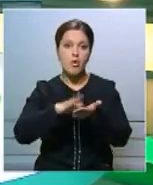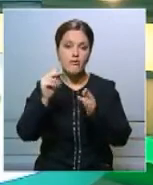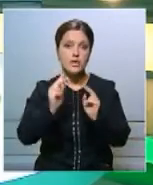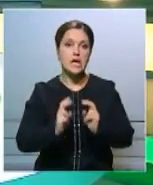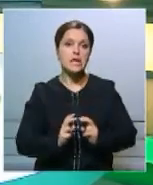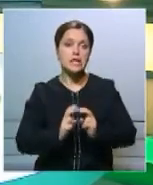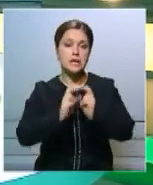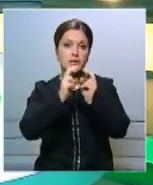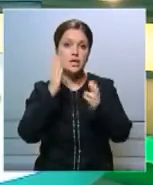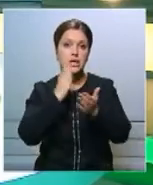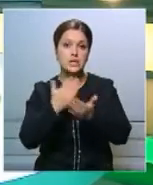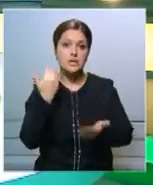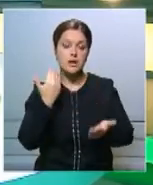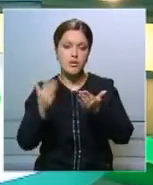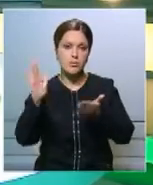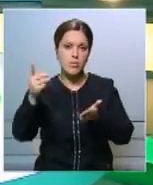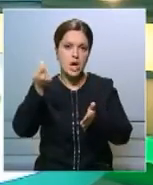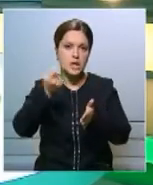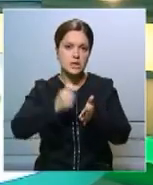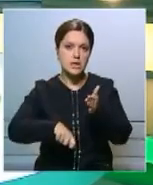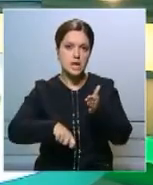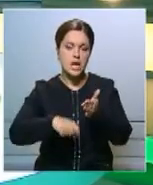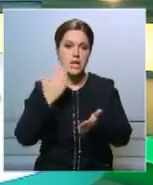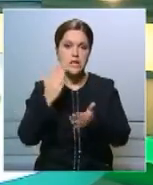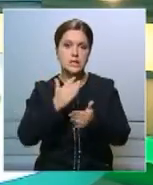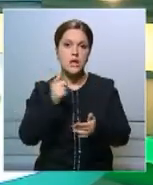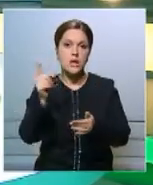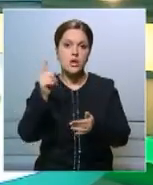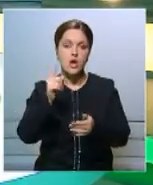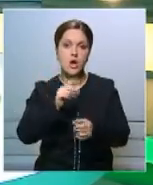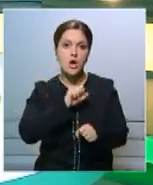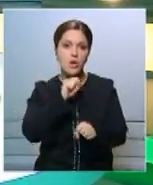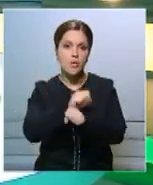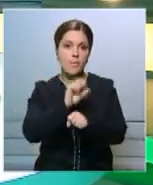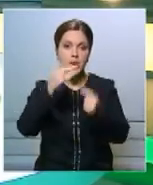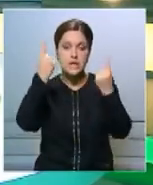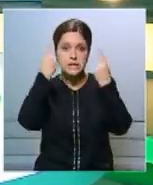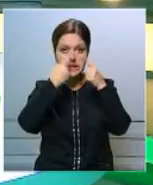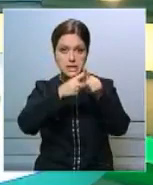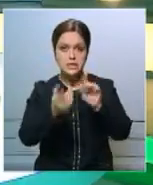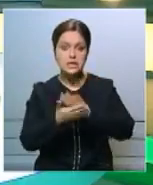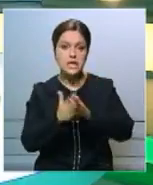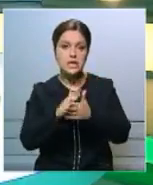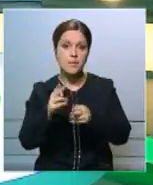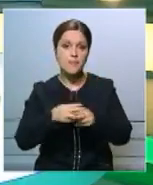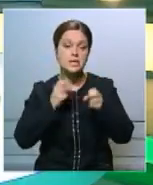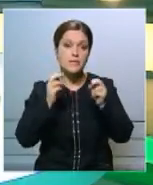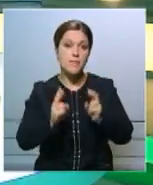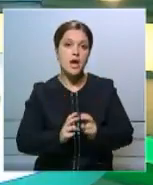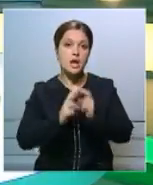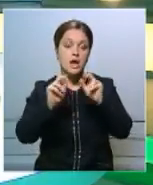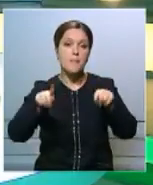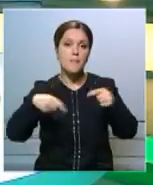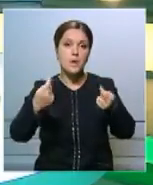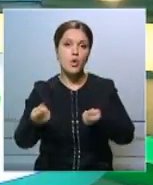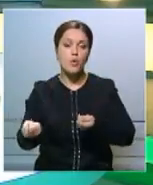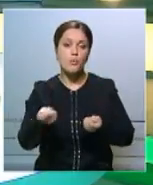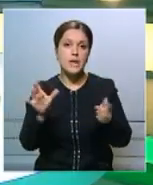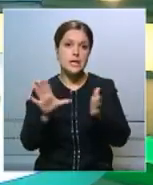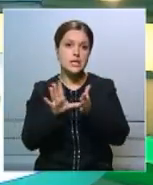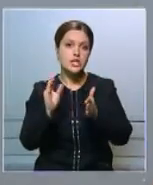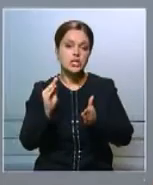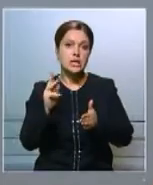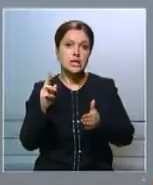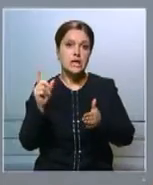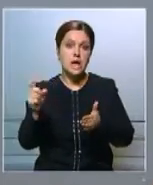лифты. В противном случае их остановят. Контроль технического состояния и безопасности лифта передан Управлению энергетики и ЖКХ.